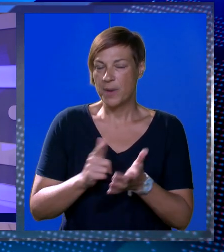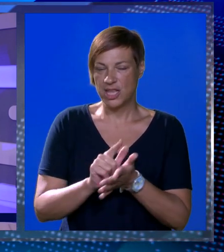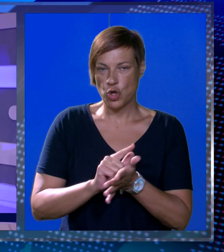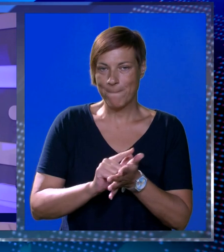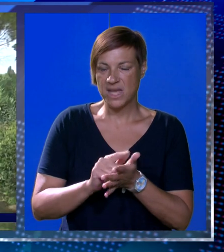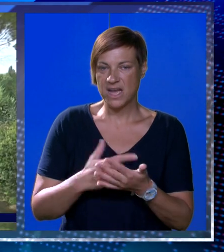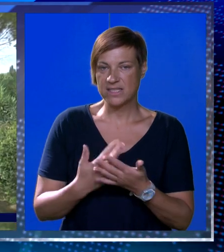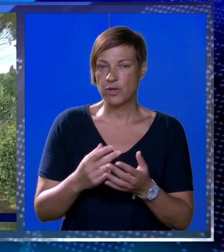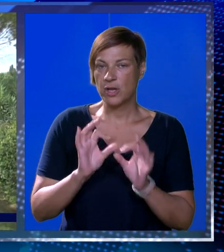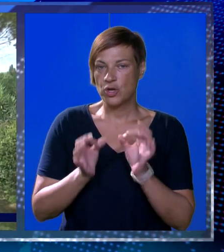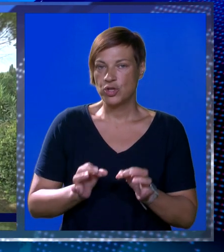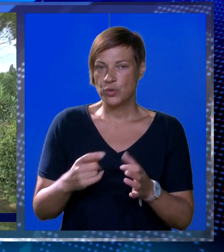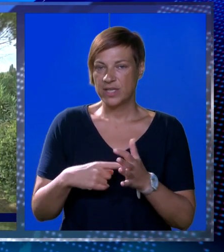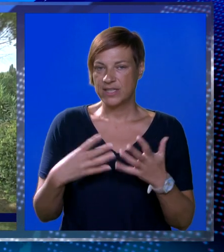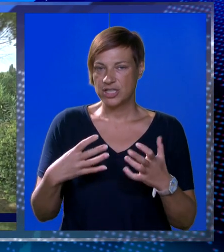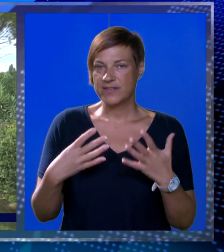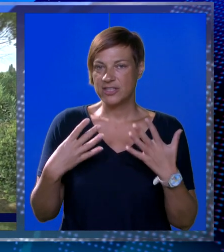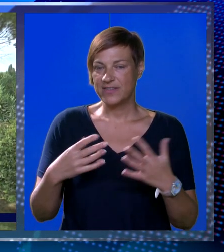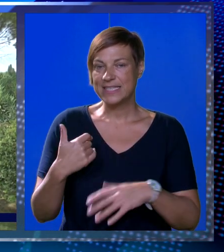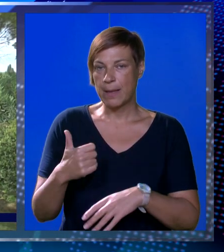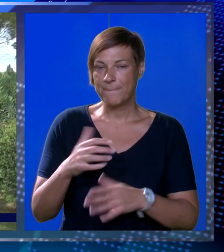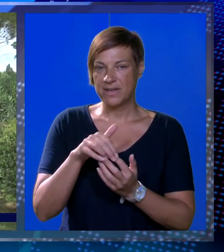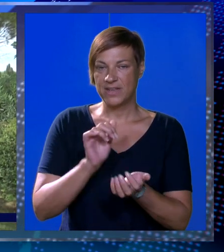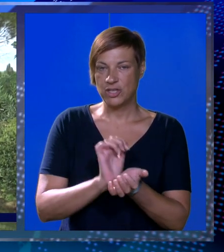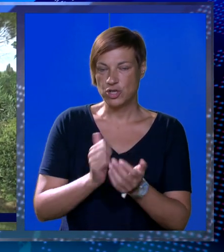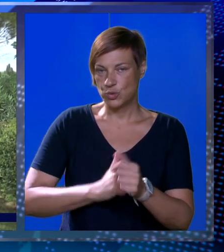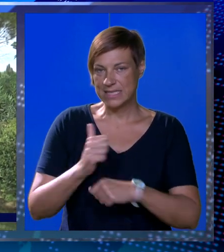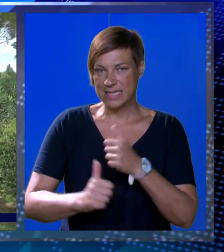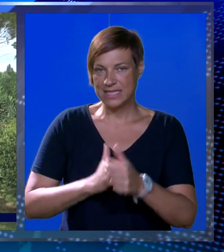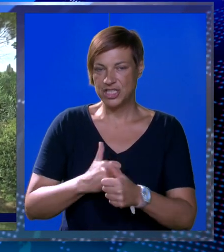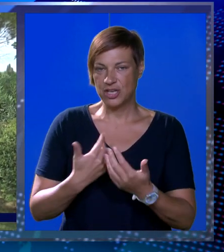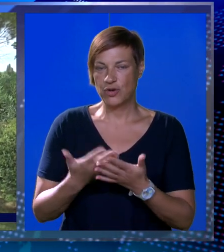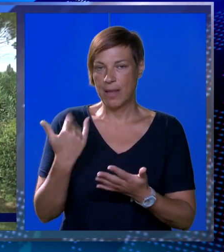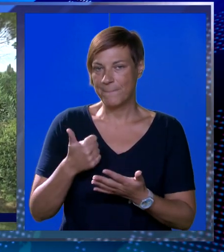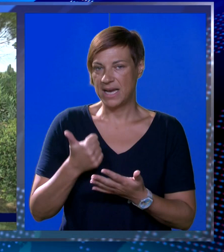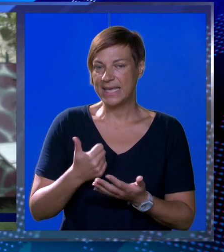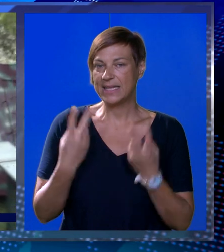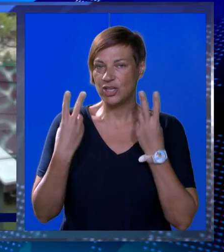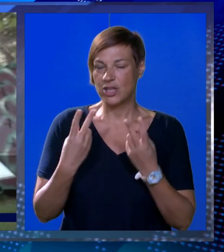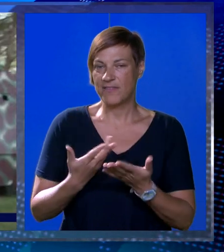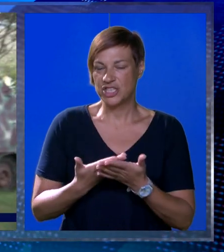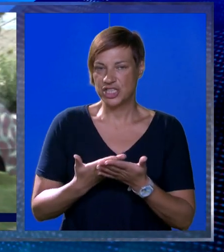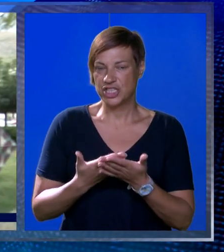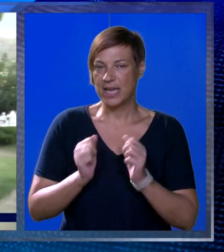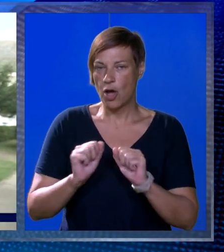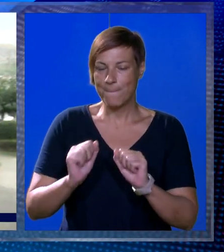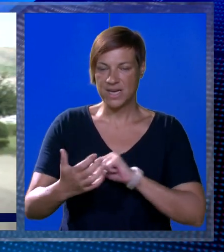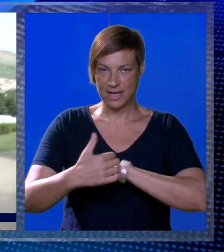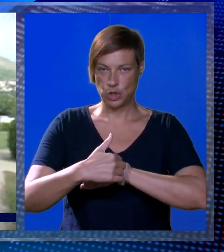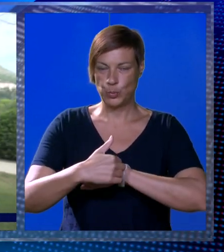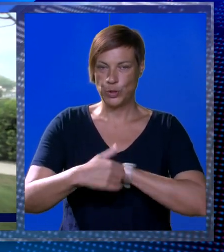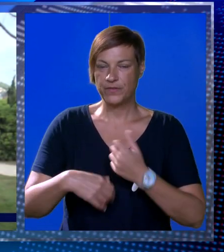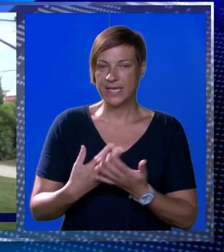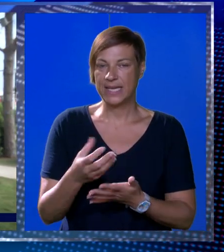ratnom razdoblju od rujna 1991. do ožujka sljedeće godine, a bila je jedan od najvažnijih čimbenika obrane